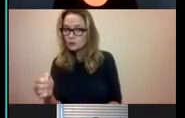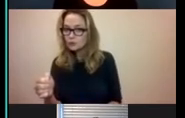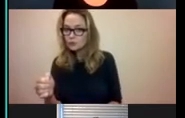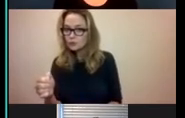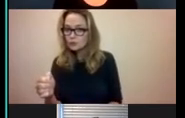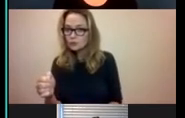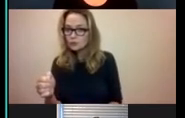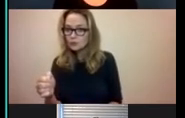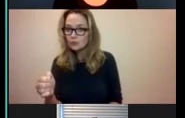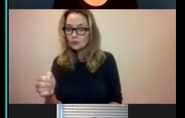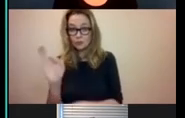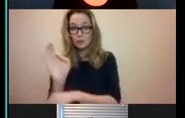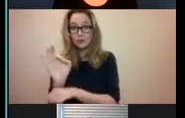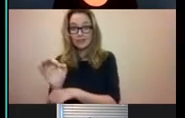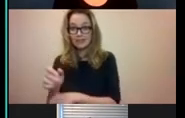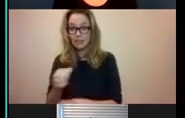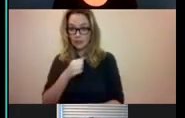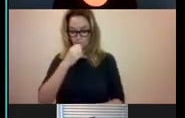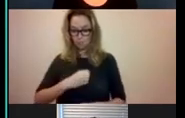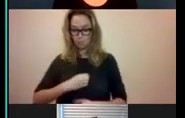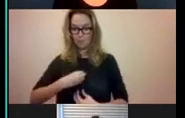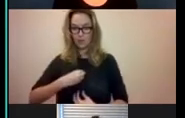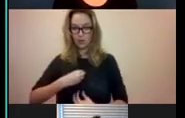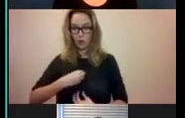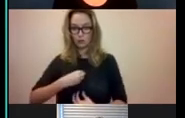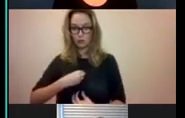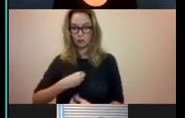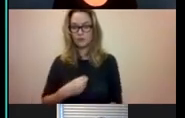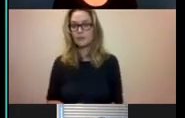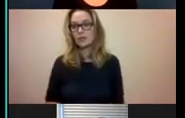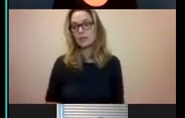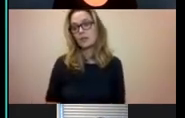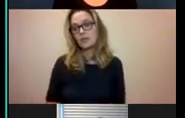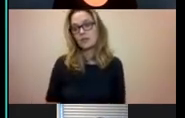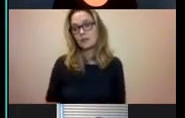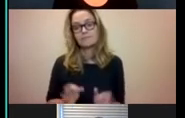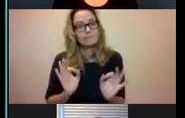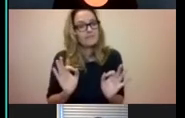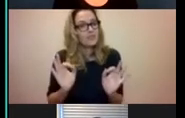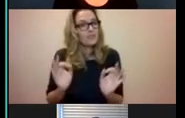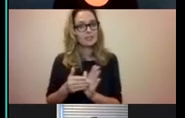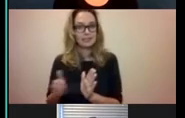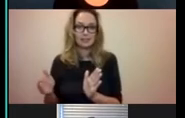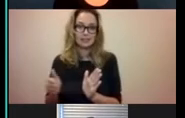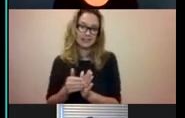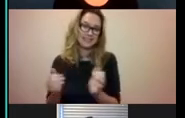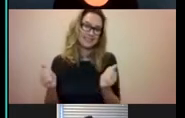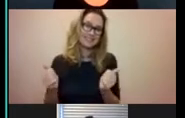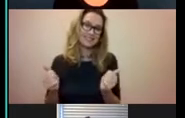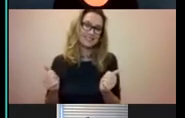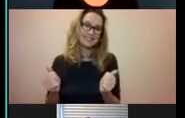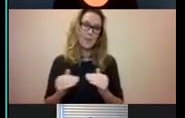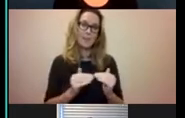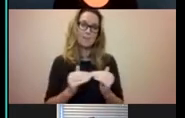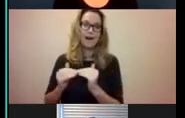in de juffrouw droegen. Ja, en ik heb een geweldige tijd gehad. Zowel op de basisschool,